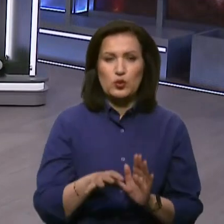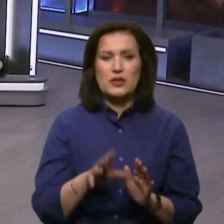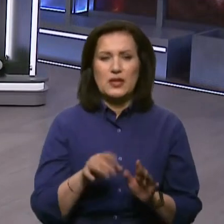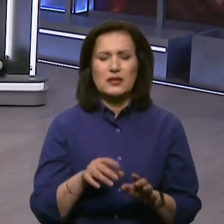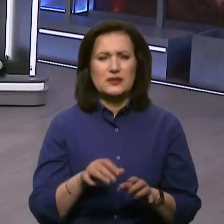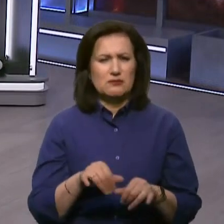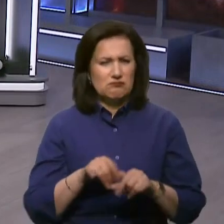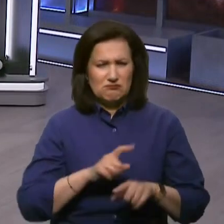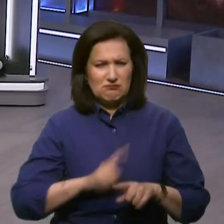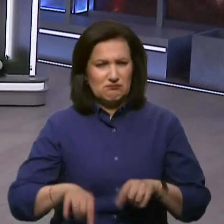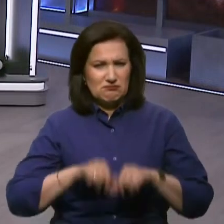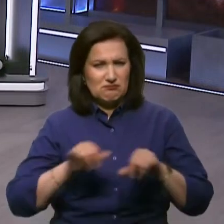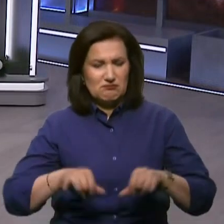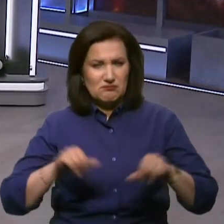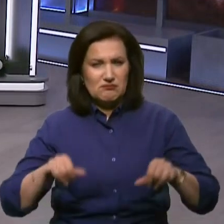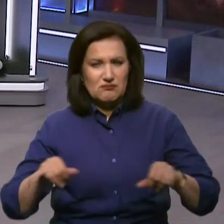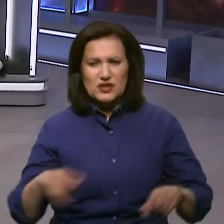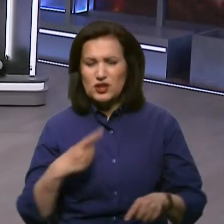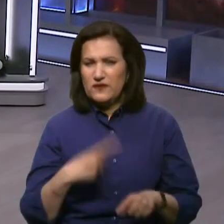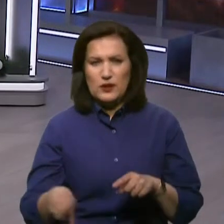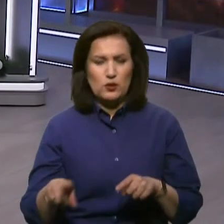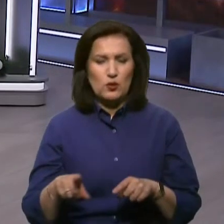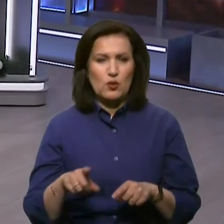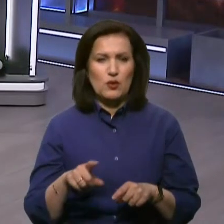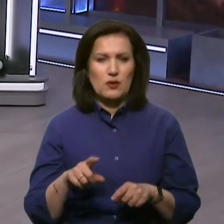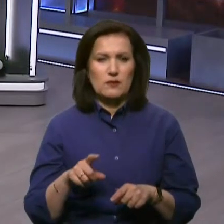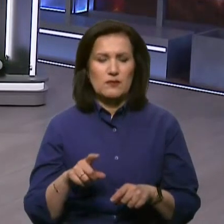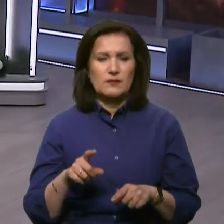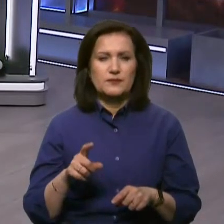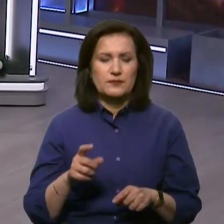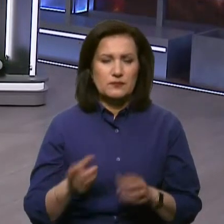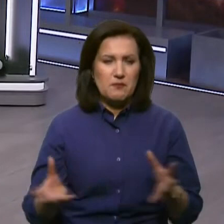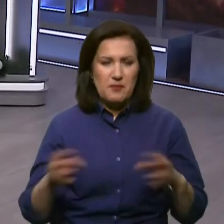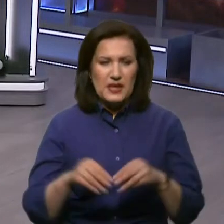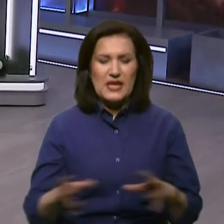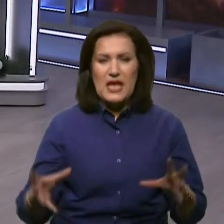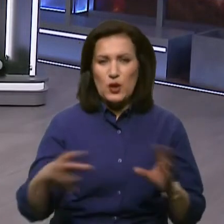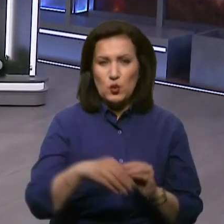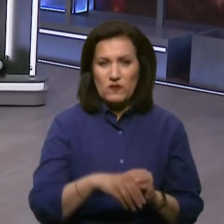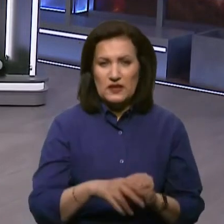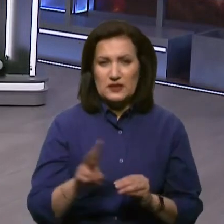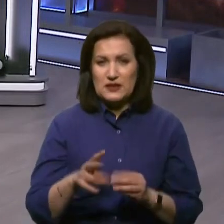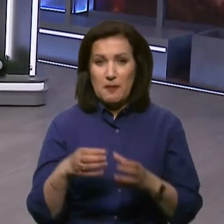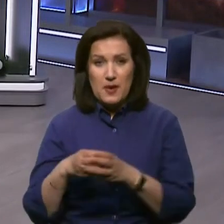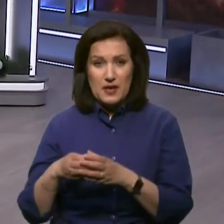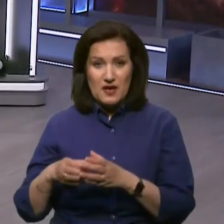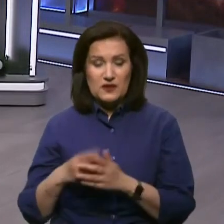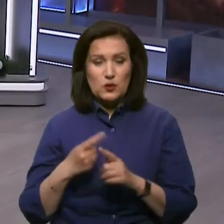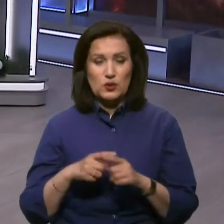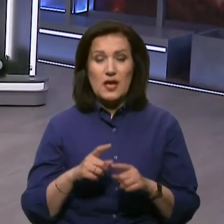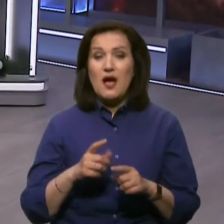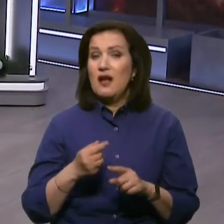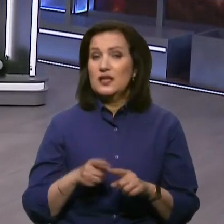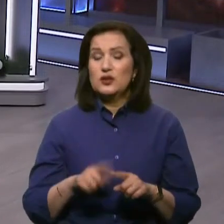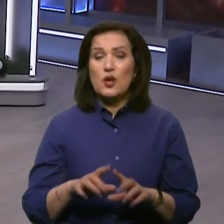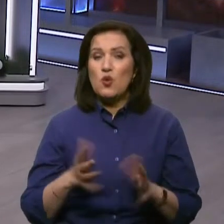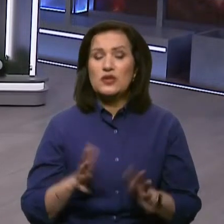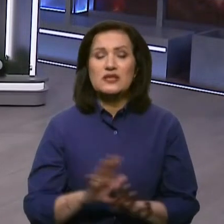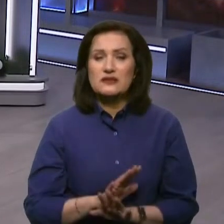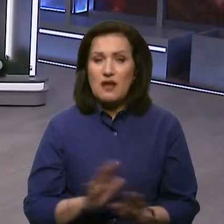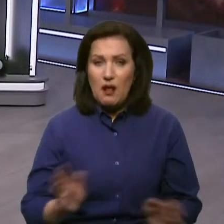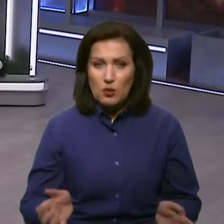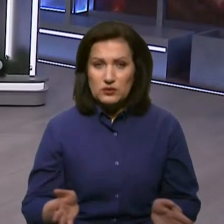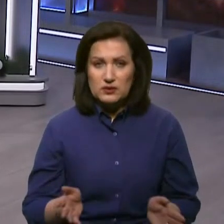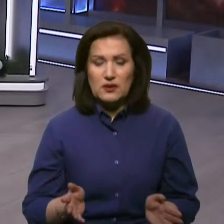геометричною прогресією. Тобто, будуть дуже швидко приєднуватися парафії до цієї структури, але цього не сталося.